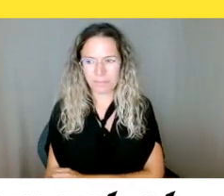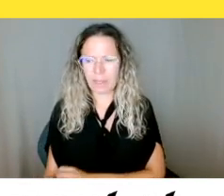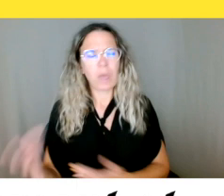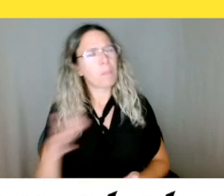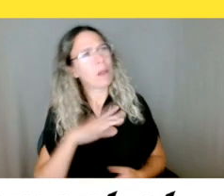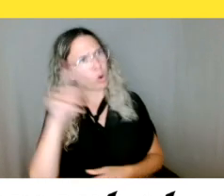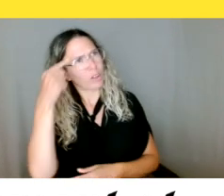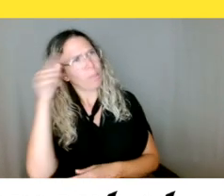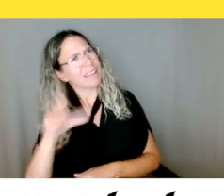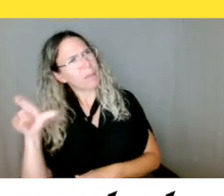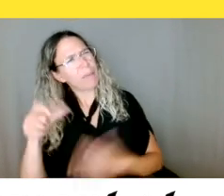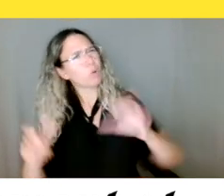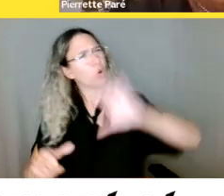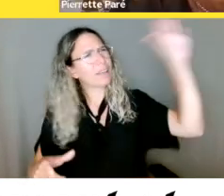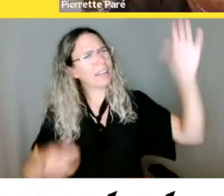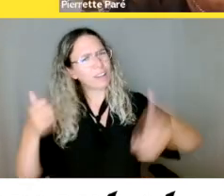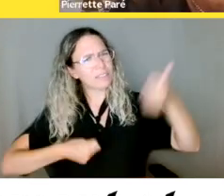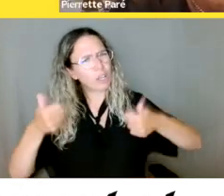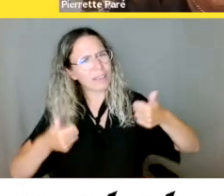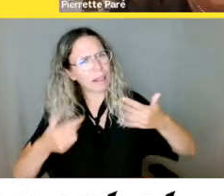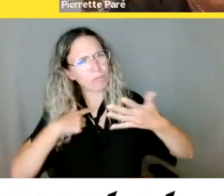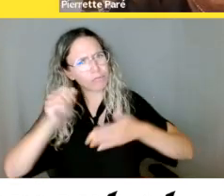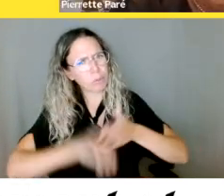Je... je ne sais pas, là.